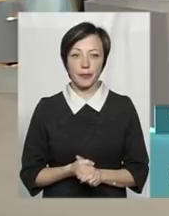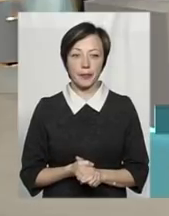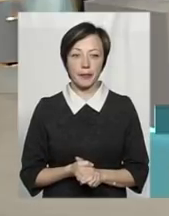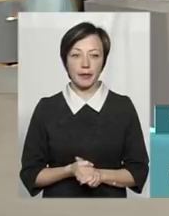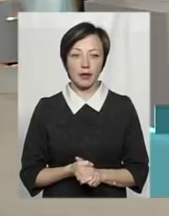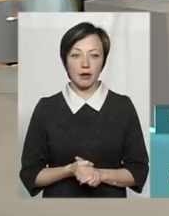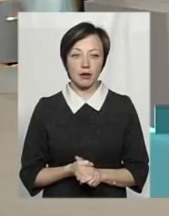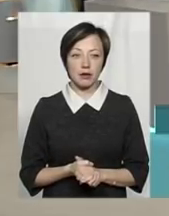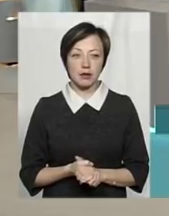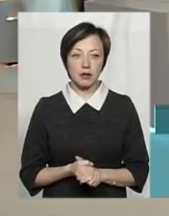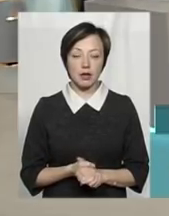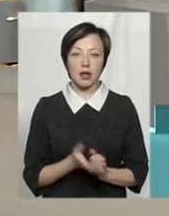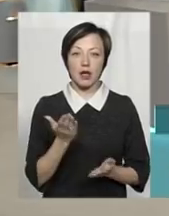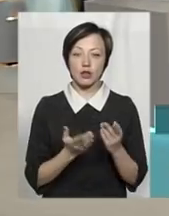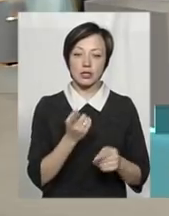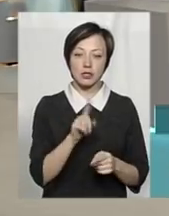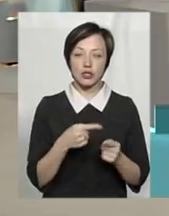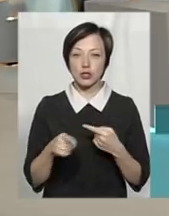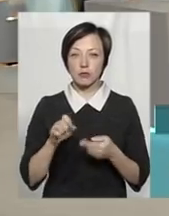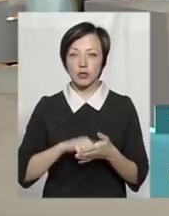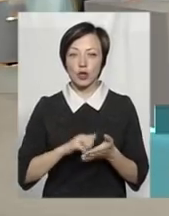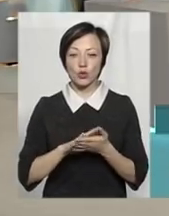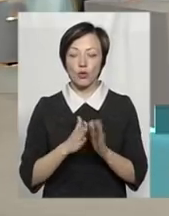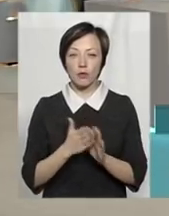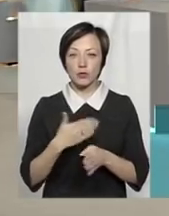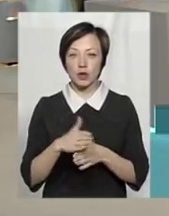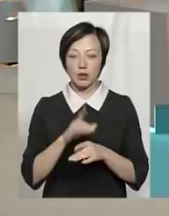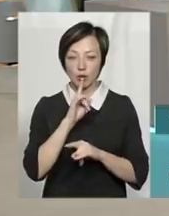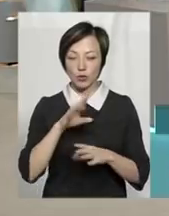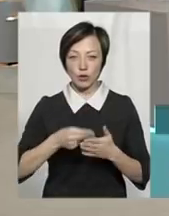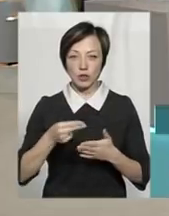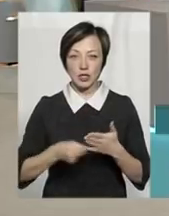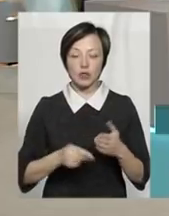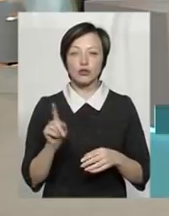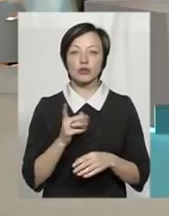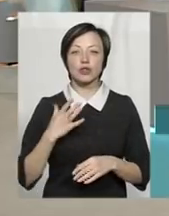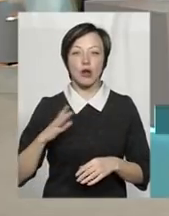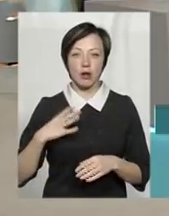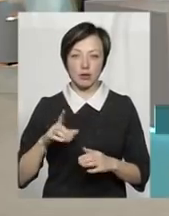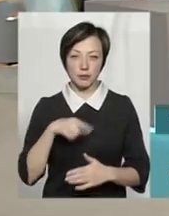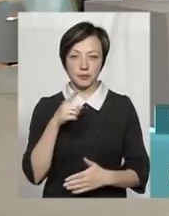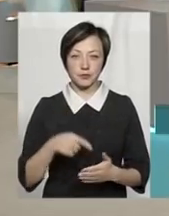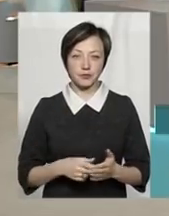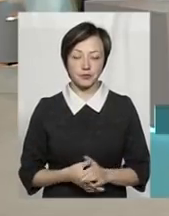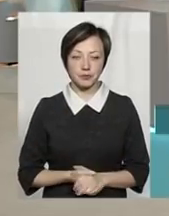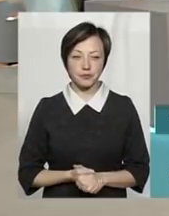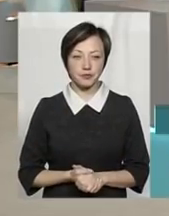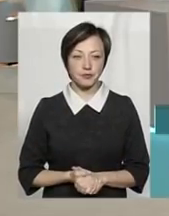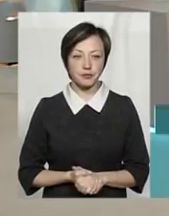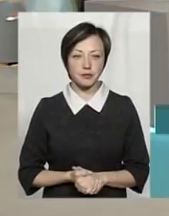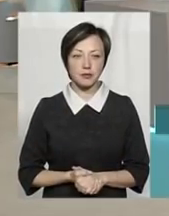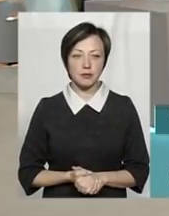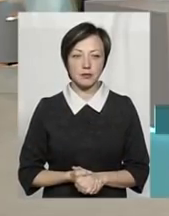Якщо з тих чи інших причин договір про реструктуризацію не буде укладено, на що тоді чекати? Ви